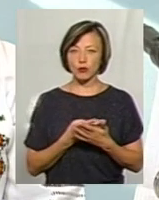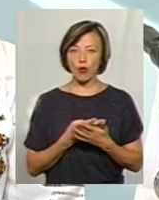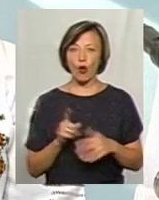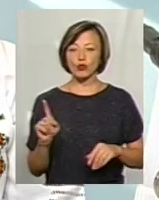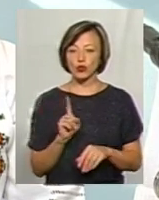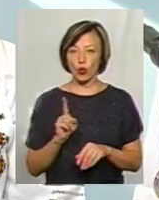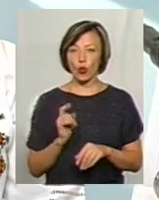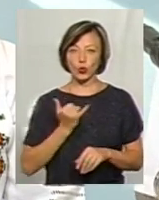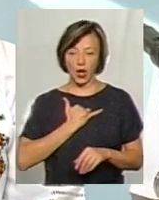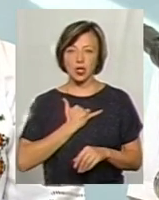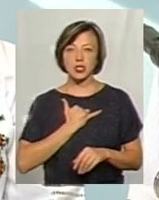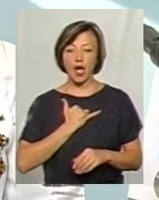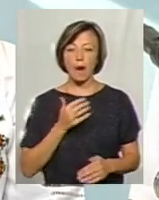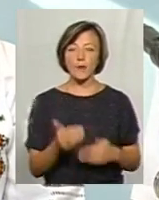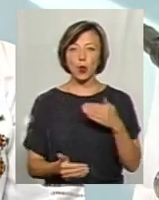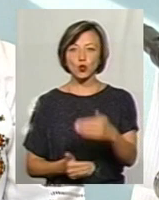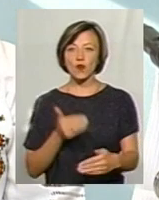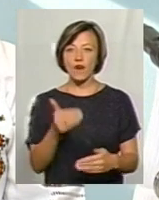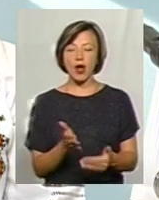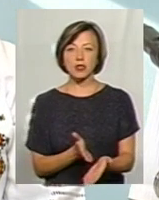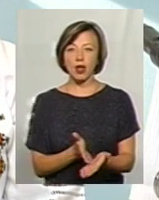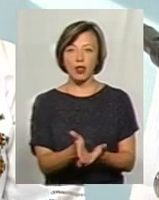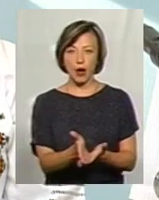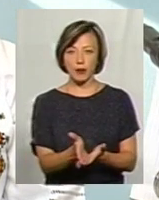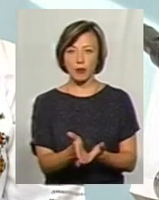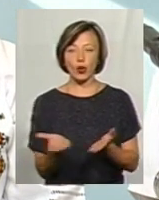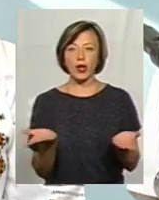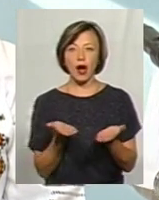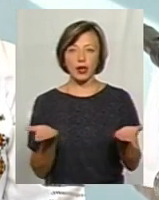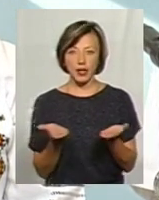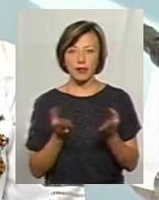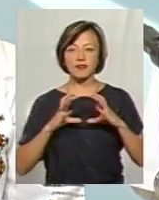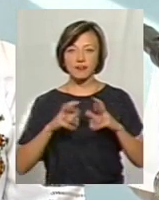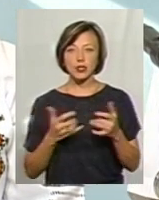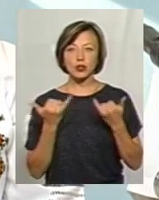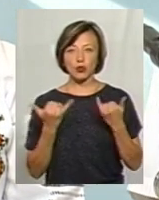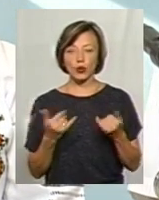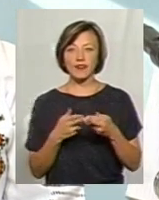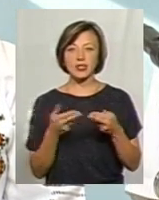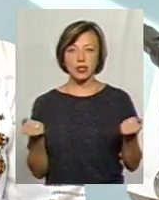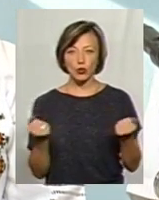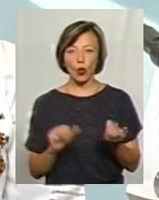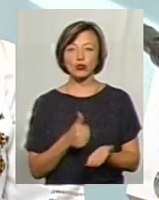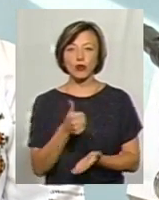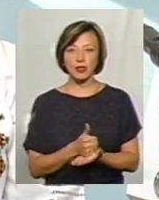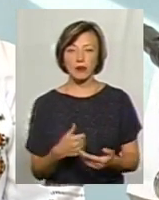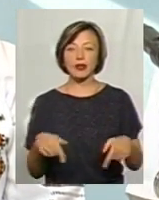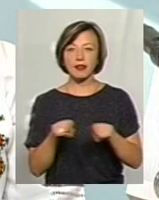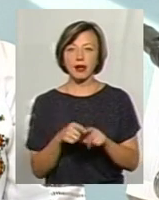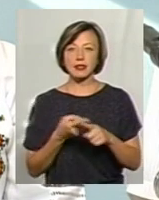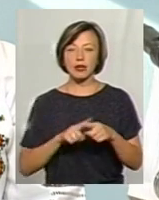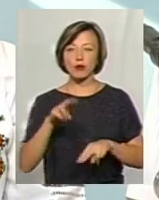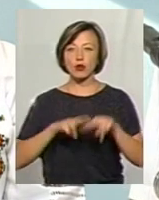всякому разі у нас просувається той напрямок, який в світі сьогодні визнають основним. Так, це